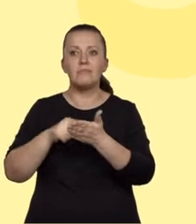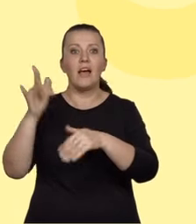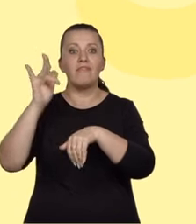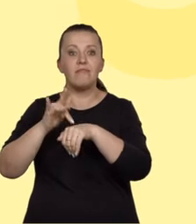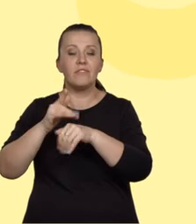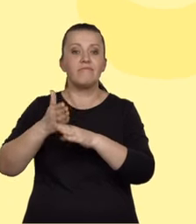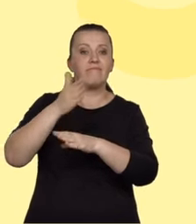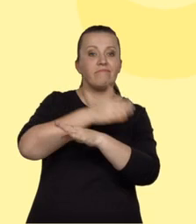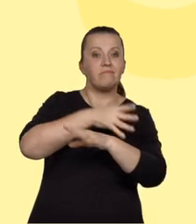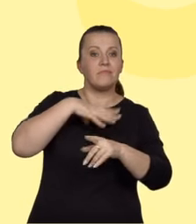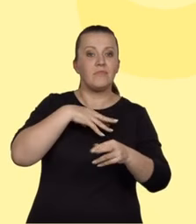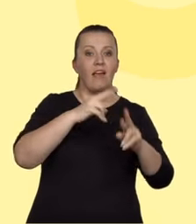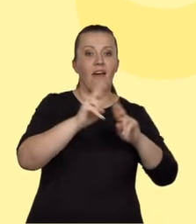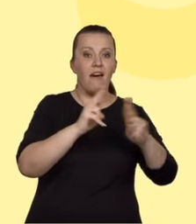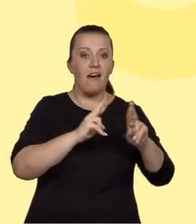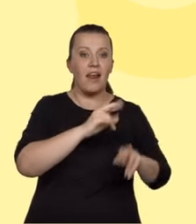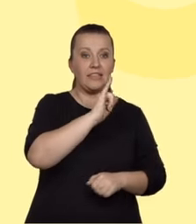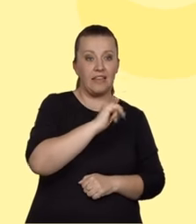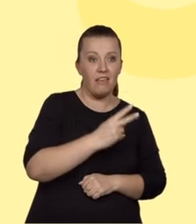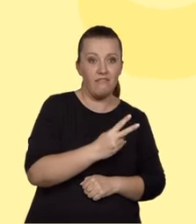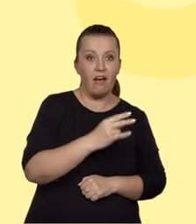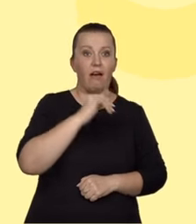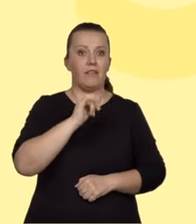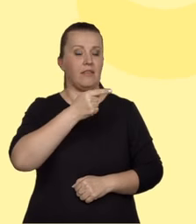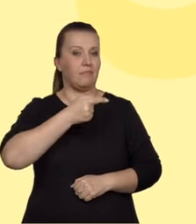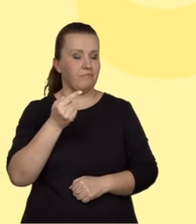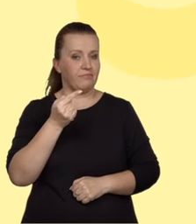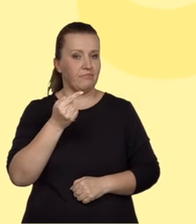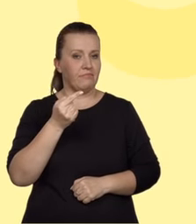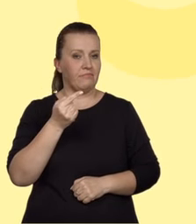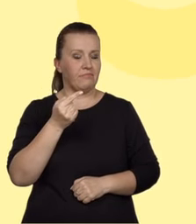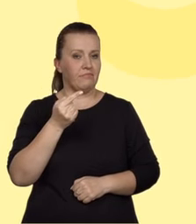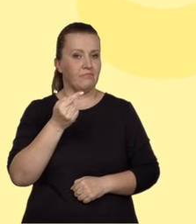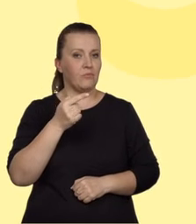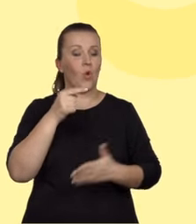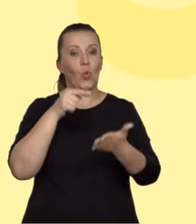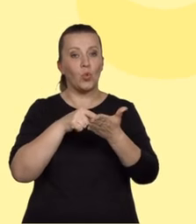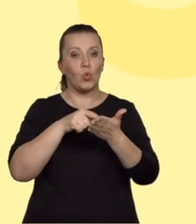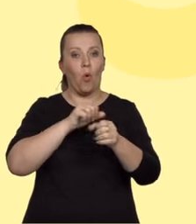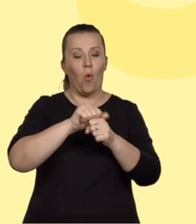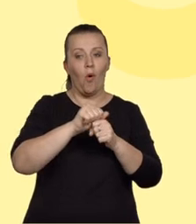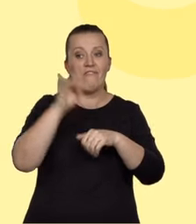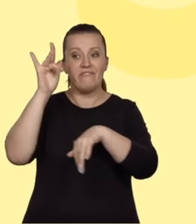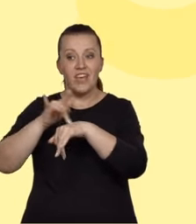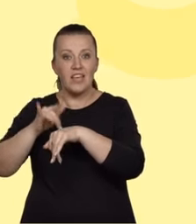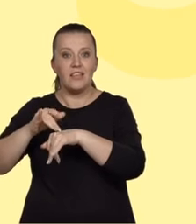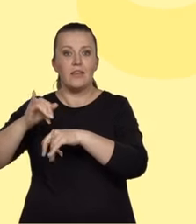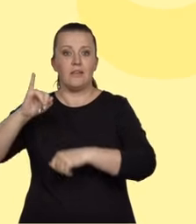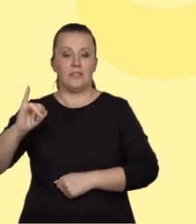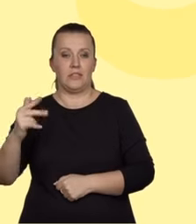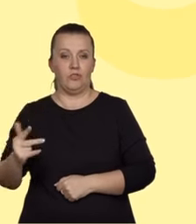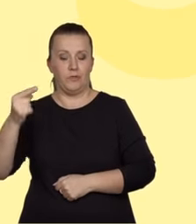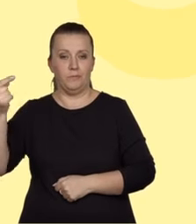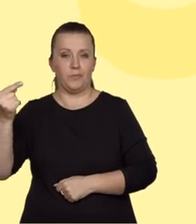reakcji jodu z jonem jodkowym, który musi w takim razie powstawać jako produkt reakcji redukcji kwasu